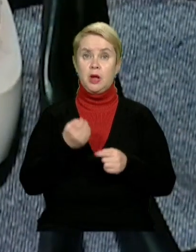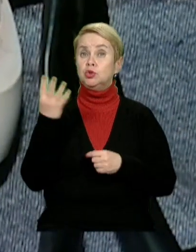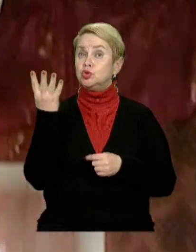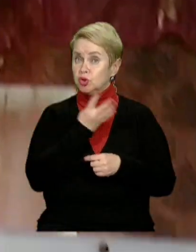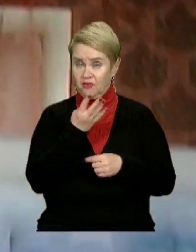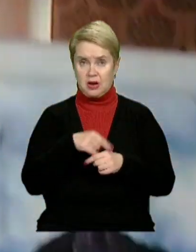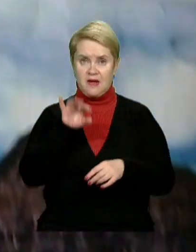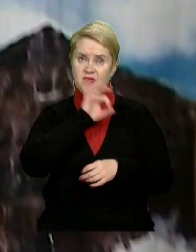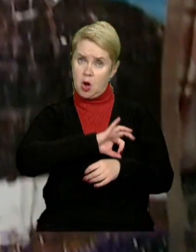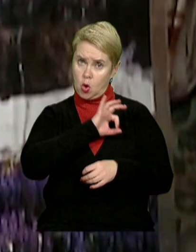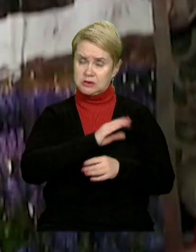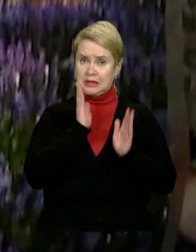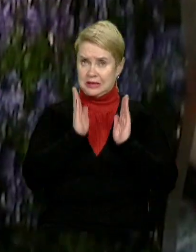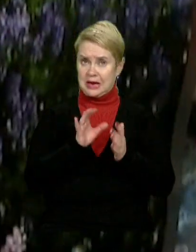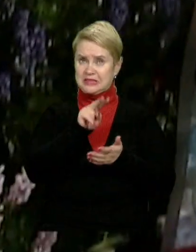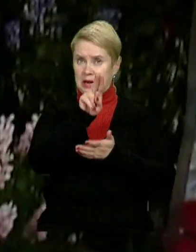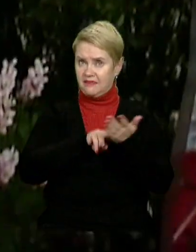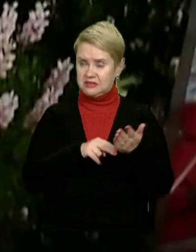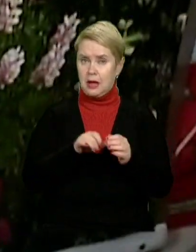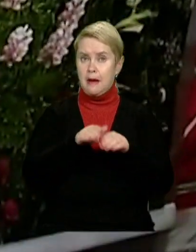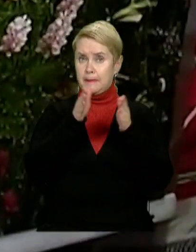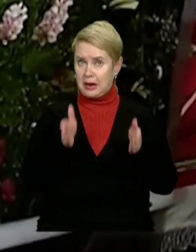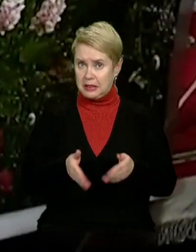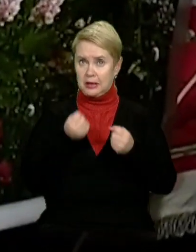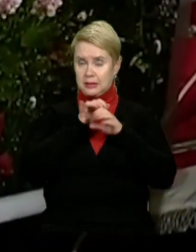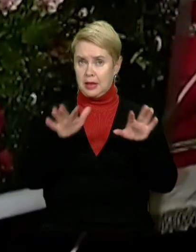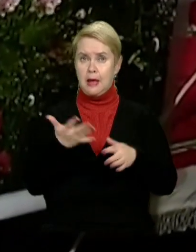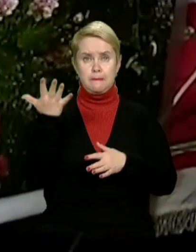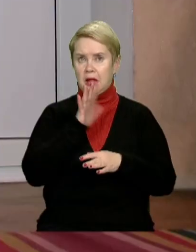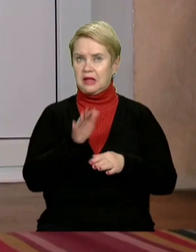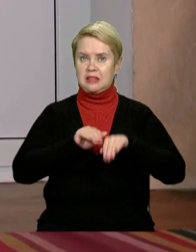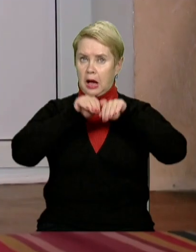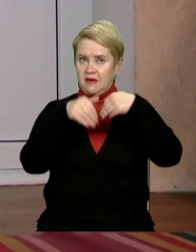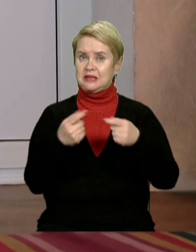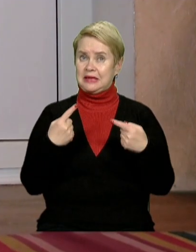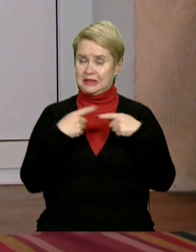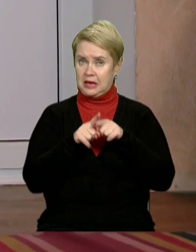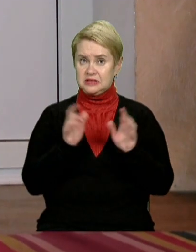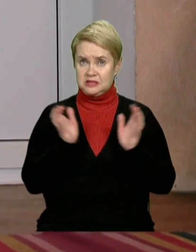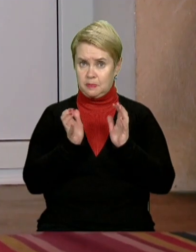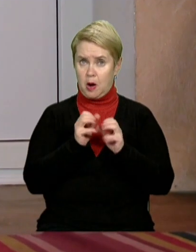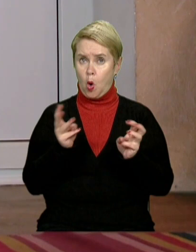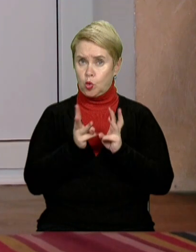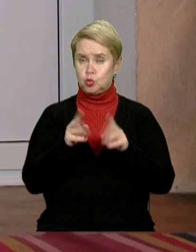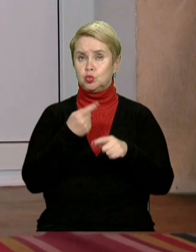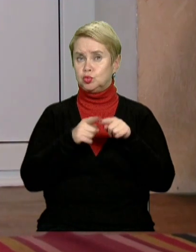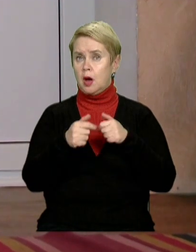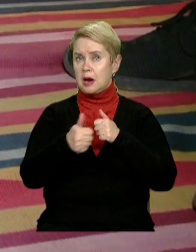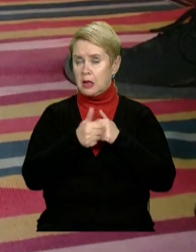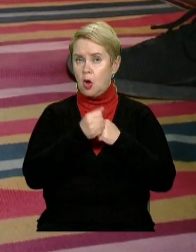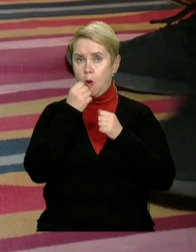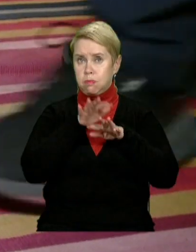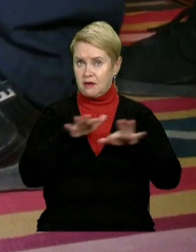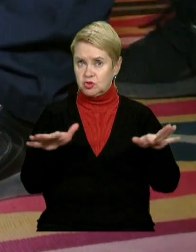Четверте – використовувати тільки сертифіковані прилади. І п'яте – не накривати техніку. Зберігати горючі матеріали поруч з